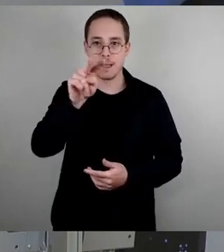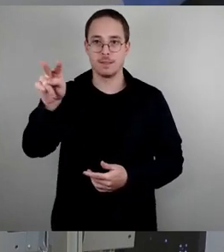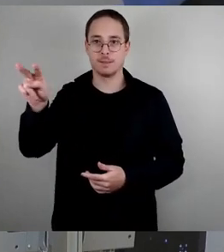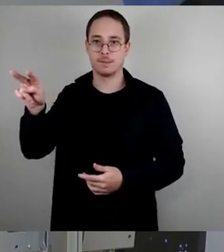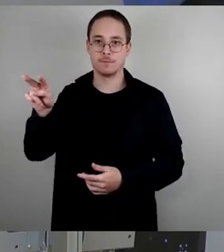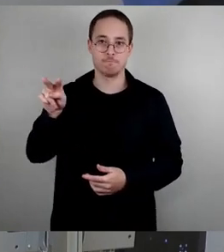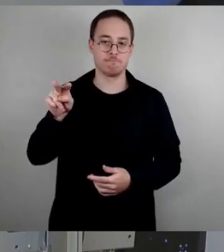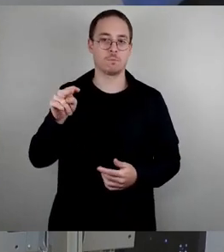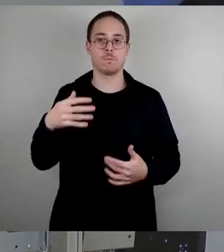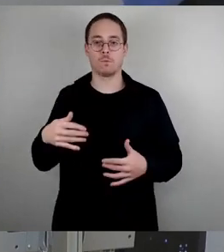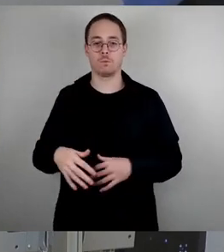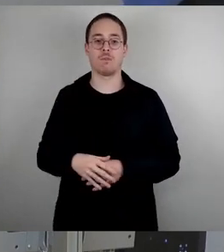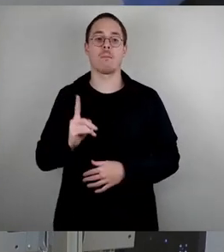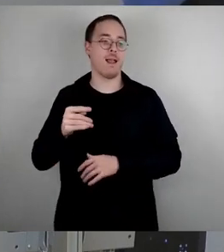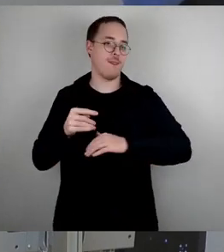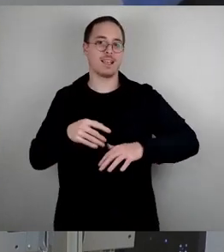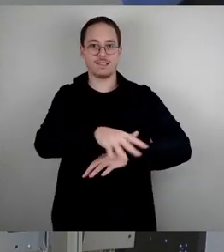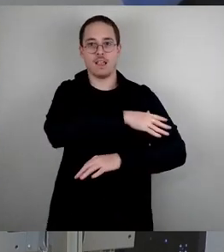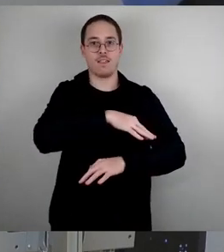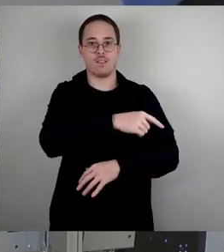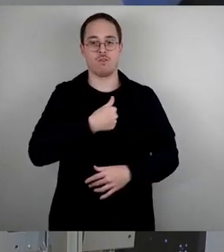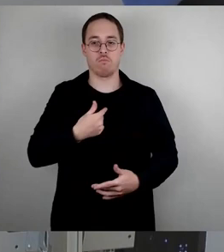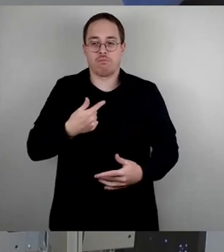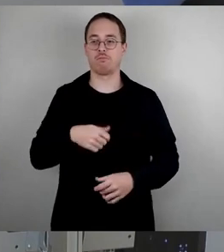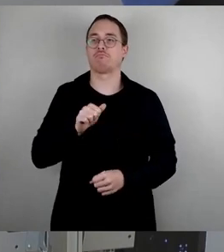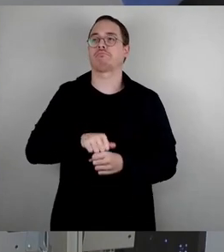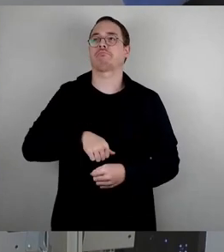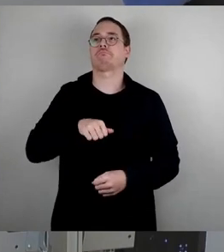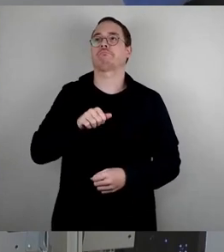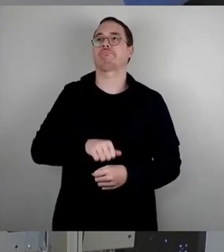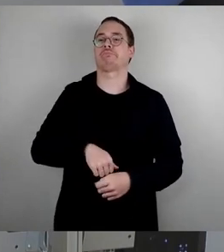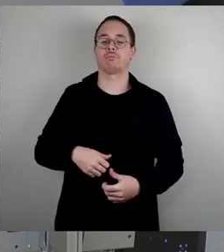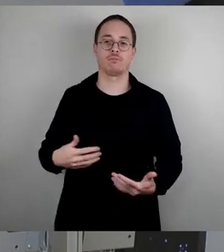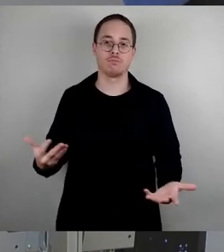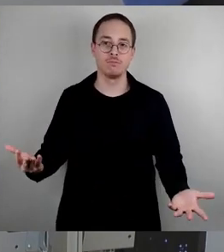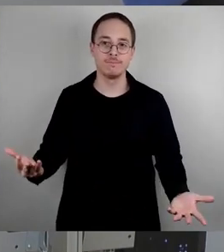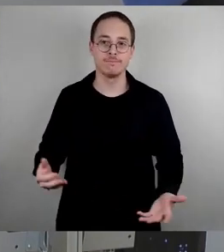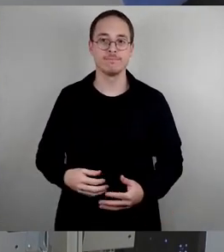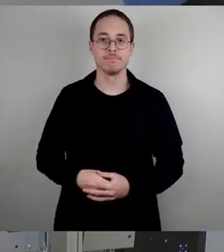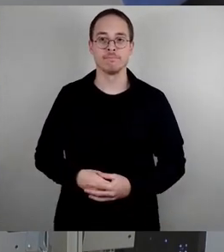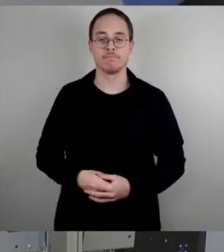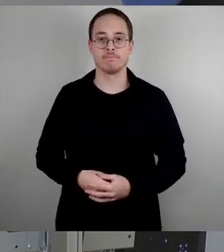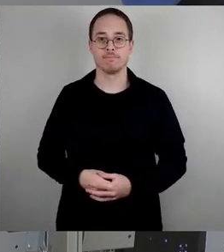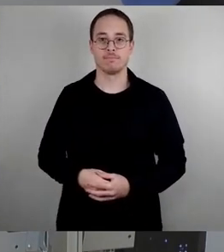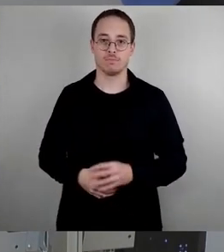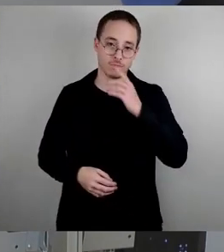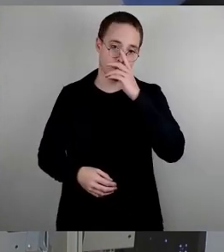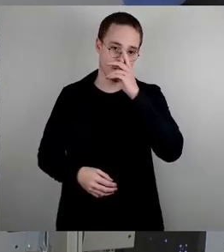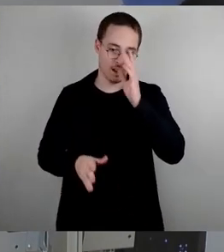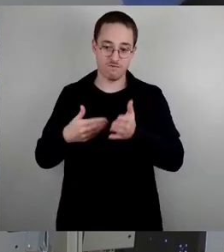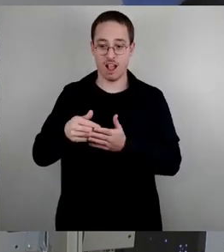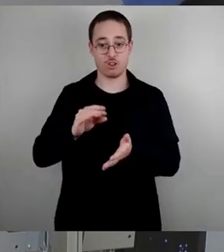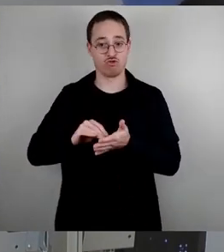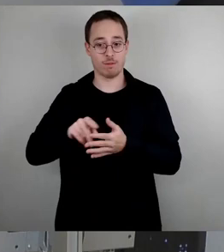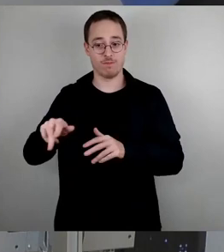scheint grenzenlos zu sein. Weiter schreibt die Verwaltung in ihrer Vorlage, ich zitiere, Um eine rechtliche Sicherheit